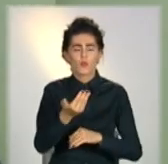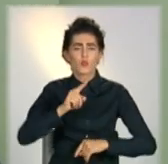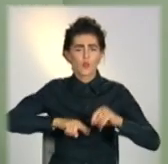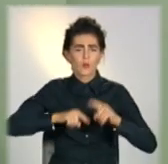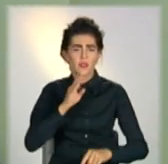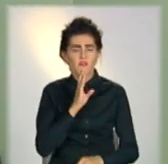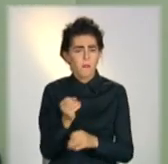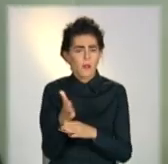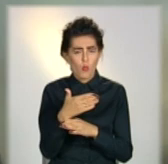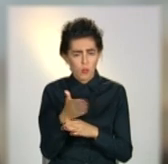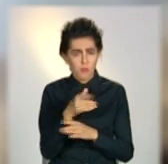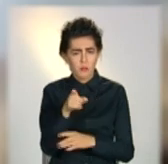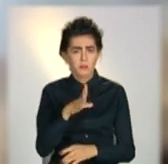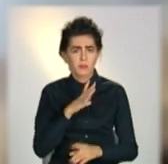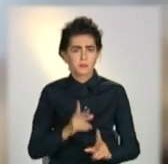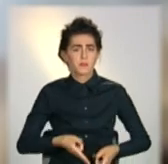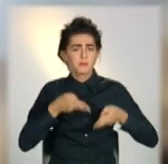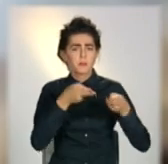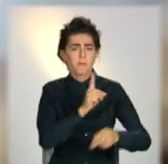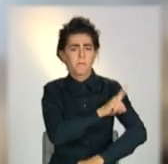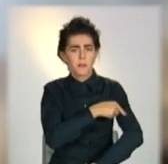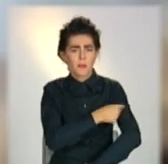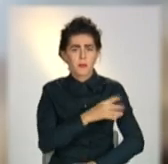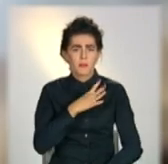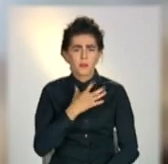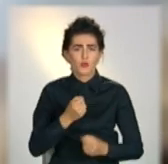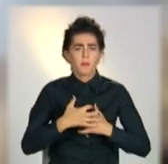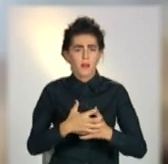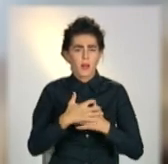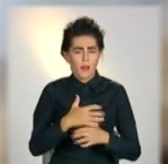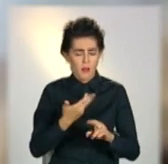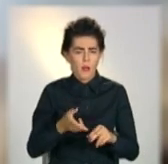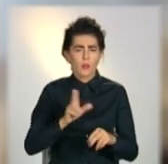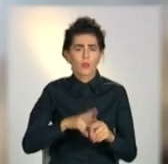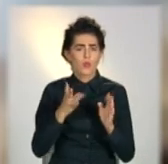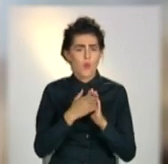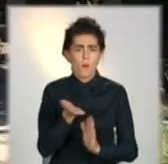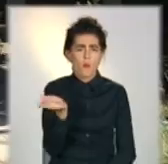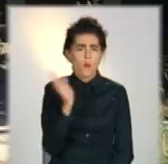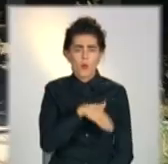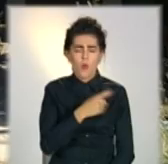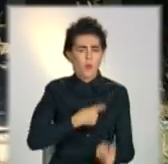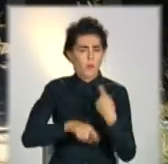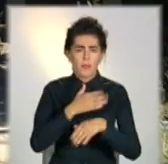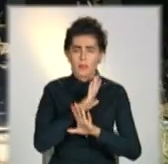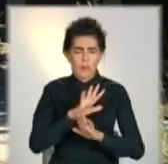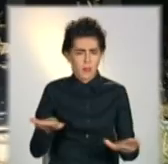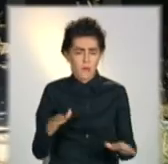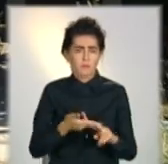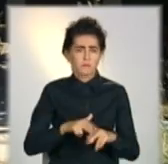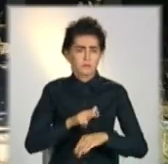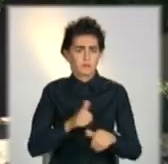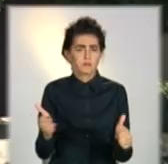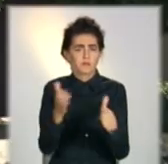маріупольчанки. Вона поїхала до лікарні, була на ранньому терміні вагітності та додому не повернулася. Правоохоронці